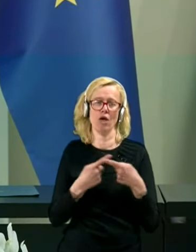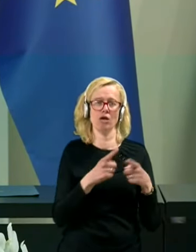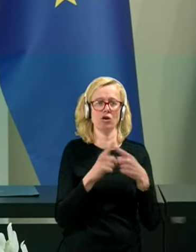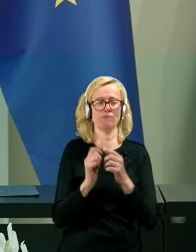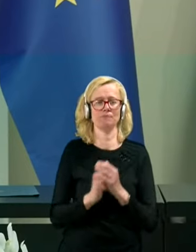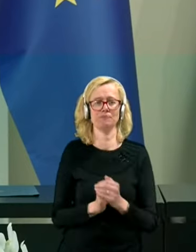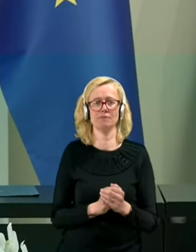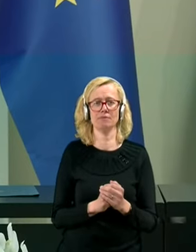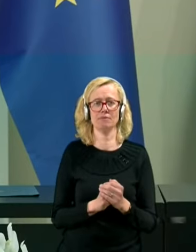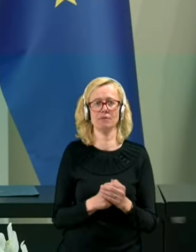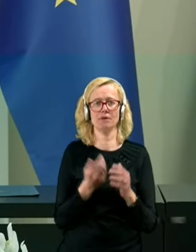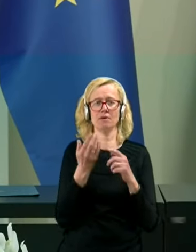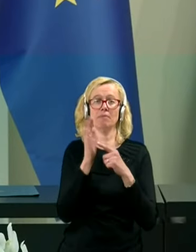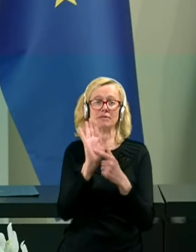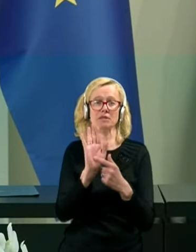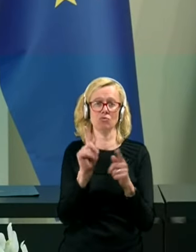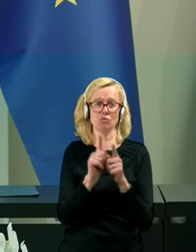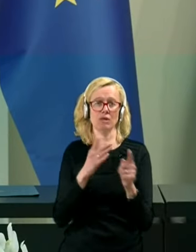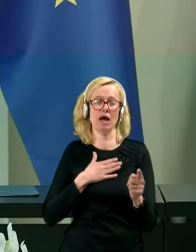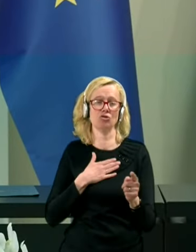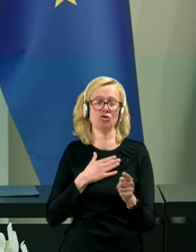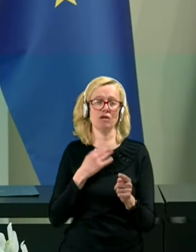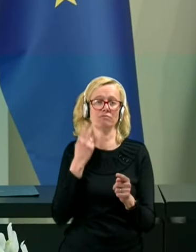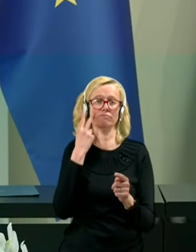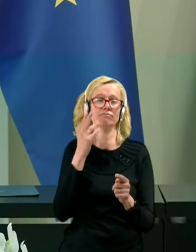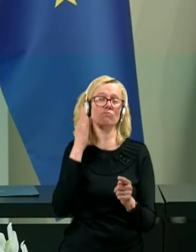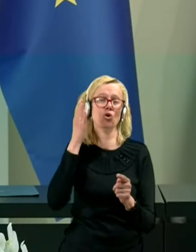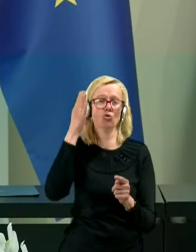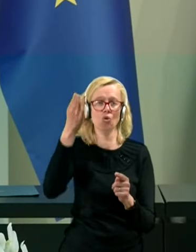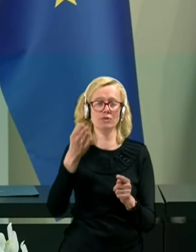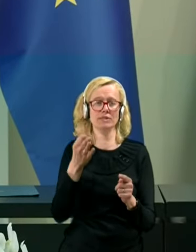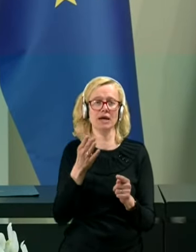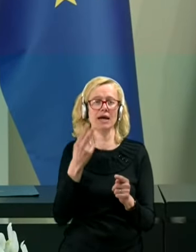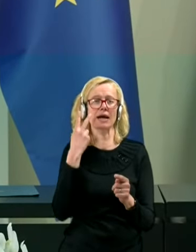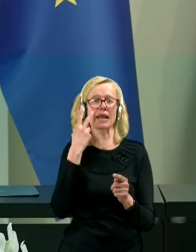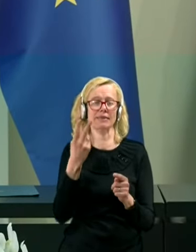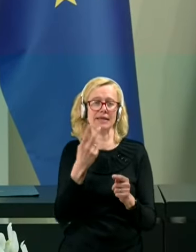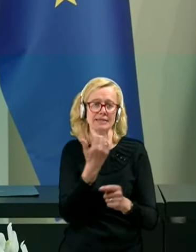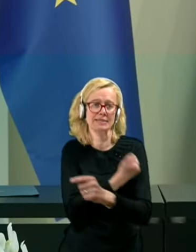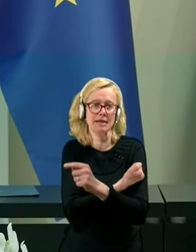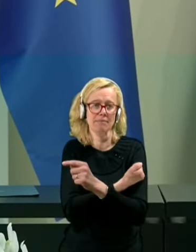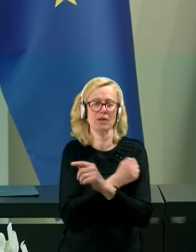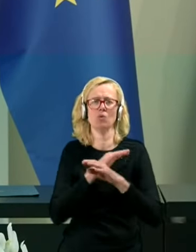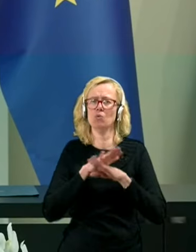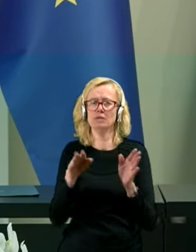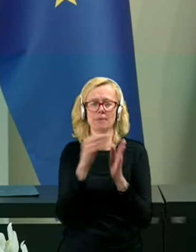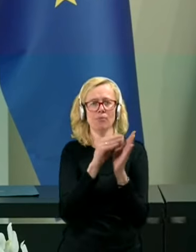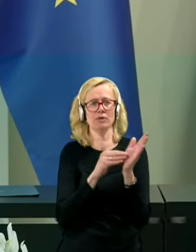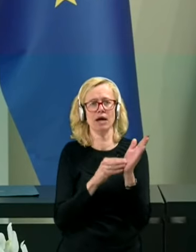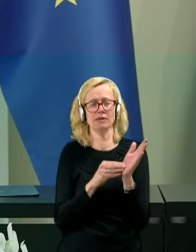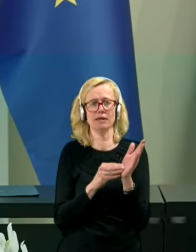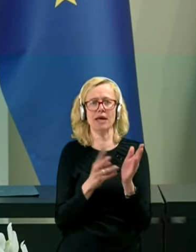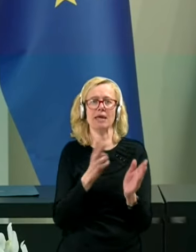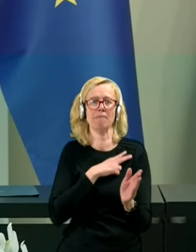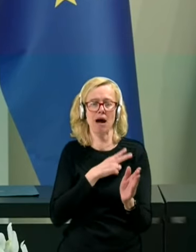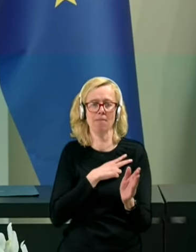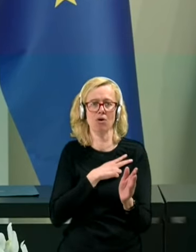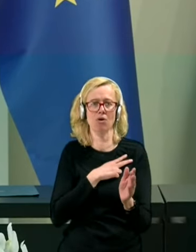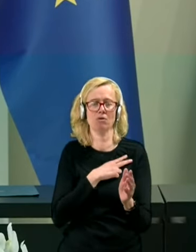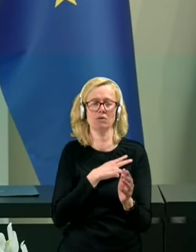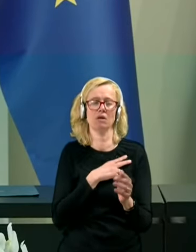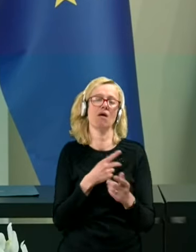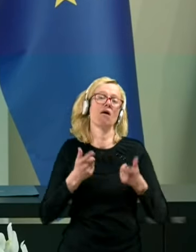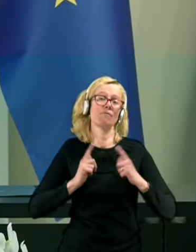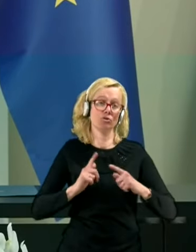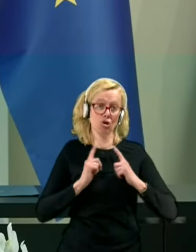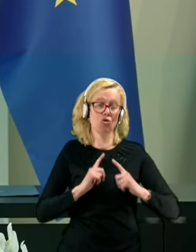predstavljamo tudi naše prognoze in napovedi, kar se cepljenja tiče, vse podatke, s katerimi razpolagamo, pričakujemo pa